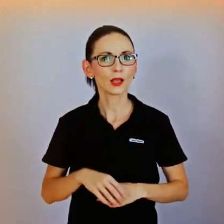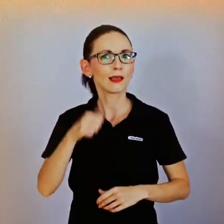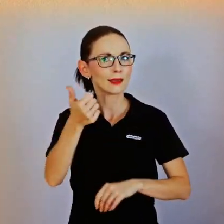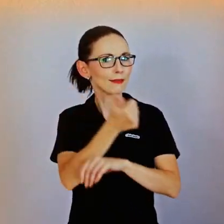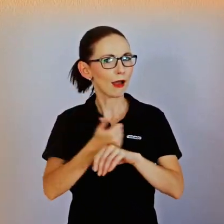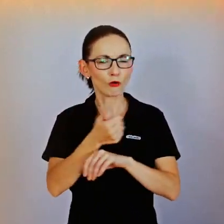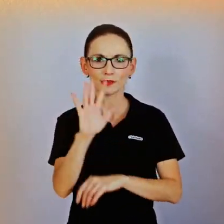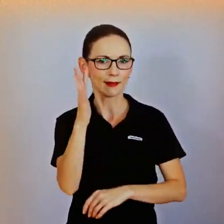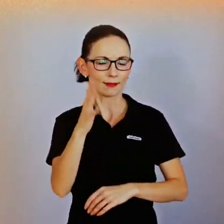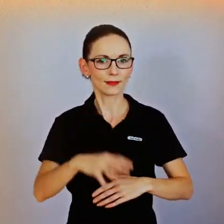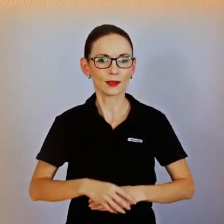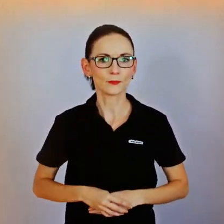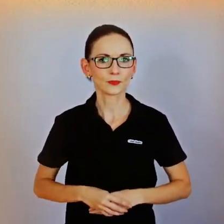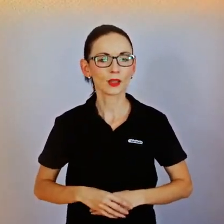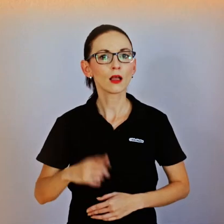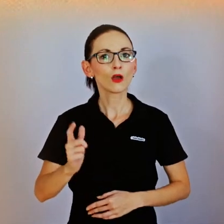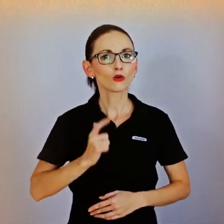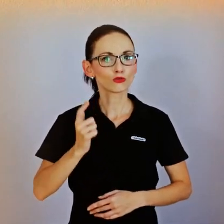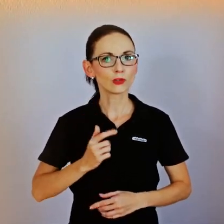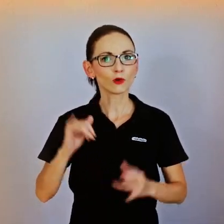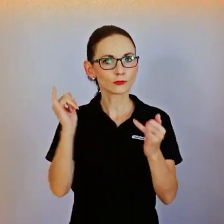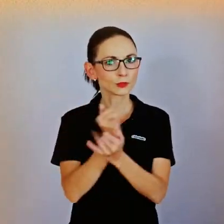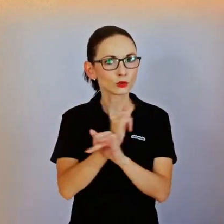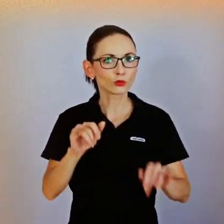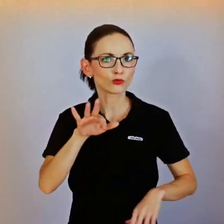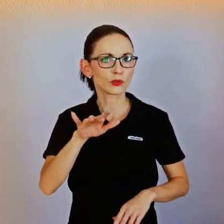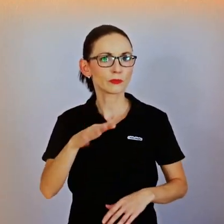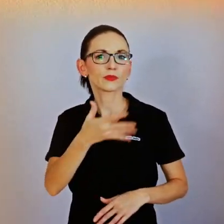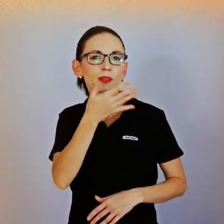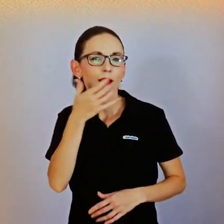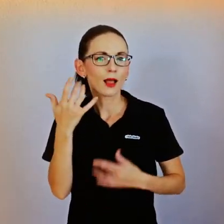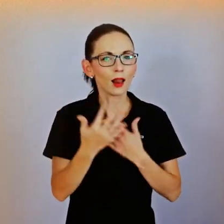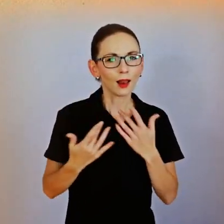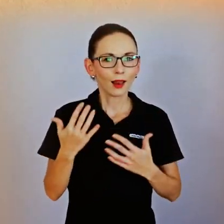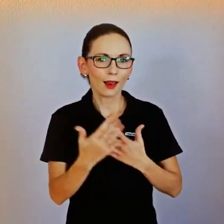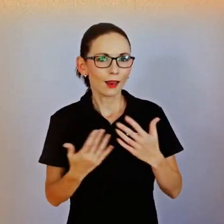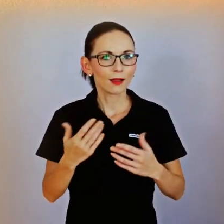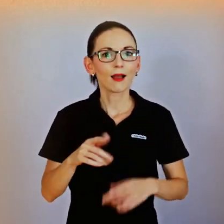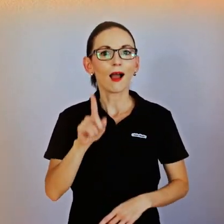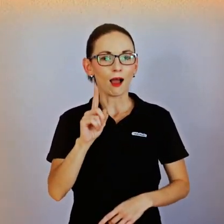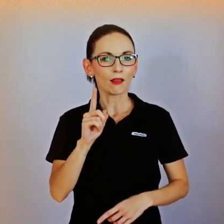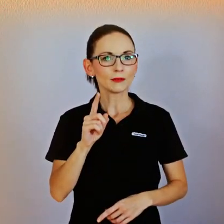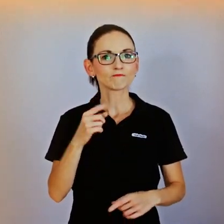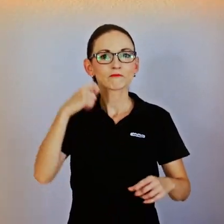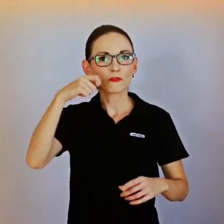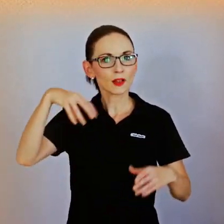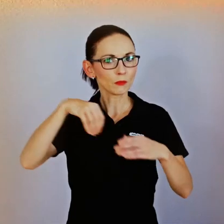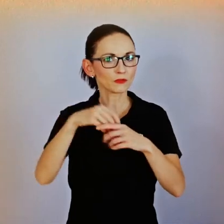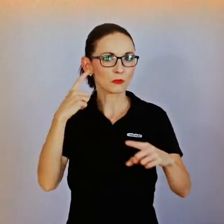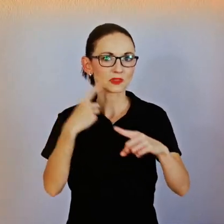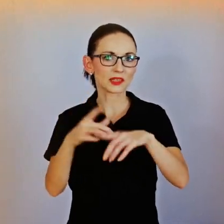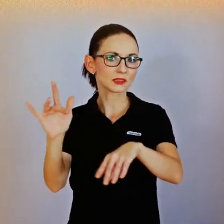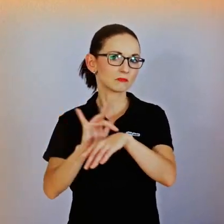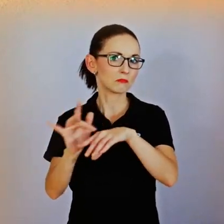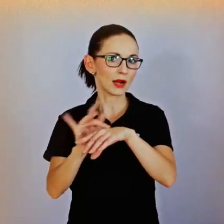mentálním handicapem se to může vyložit tak, že vlastně, když druhý člověk říká ne, tak je v pořádku pokračovat. A proto